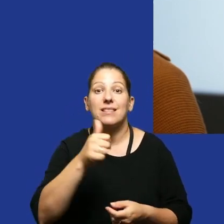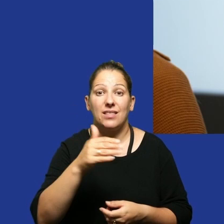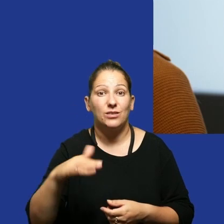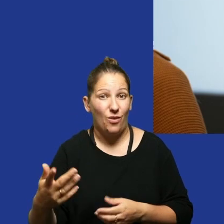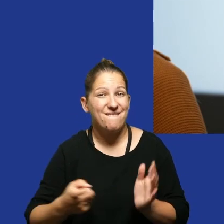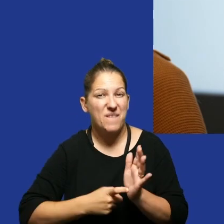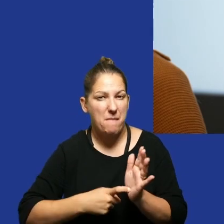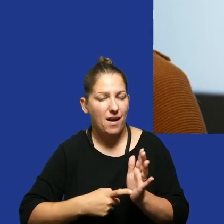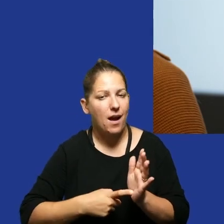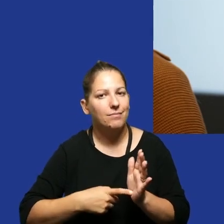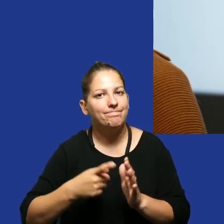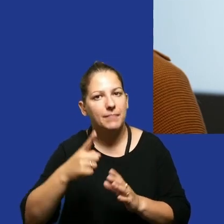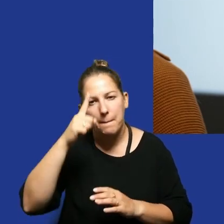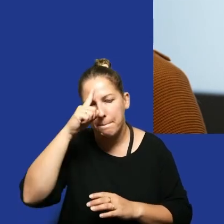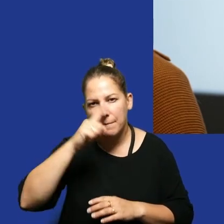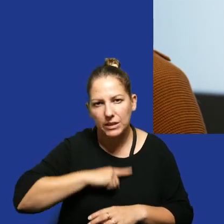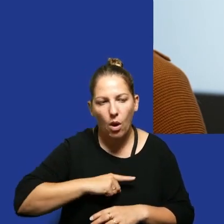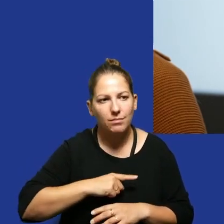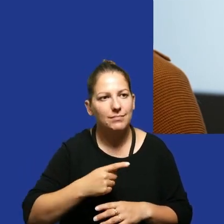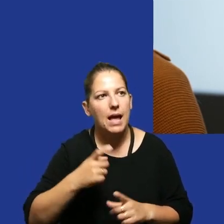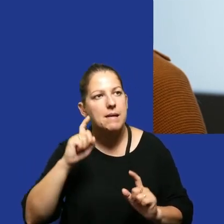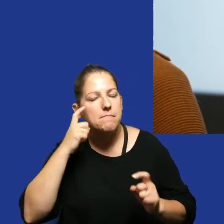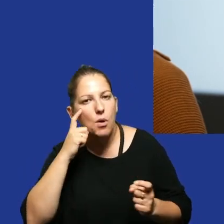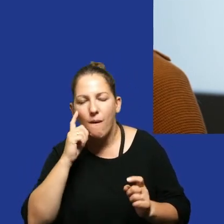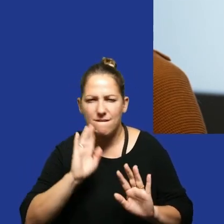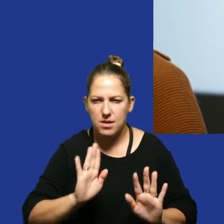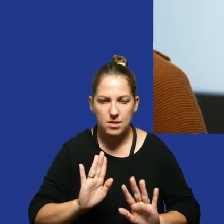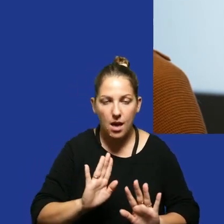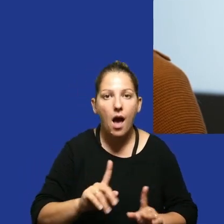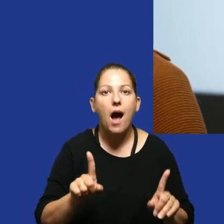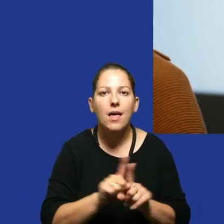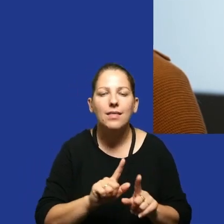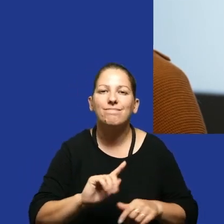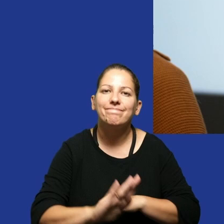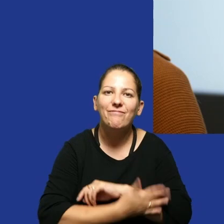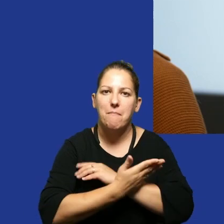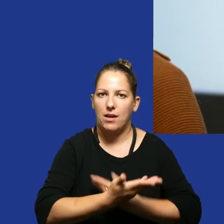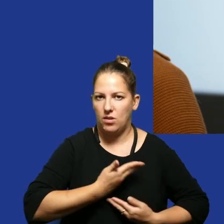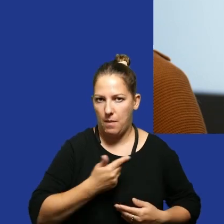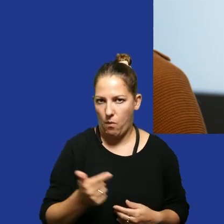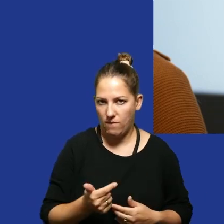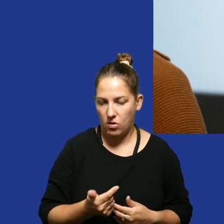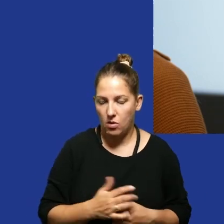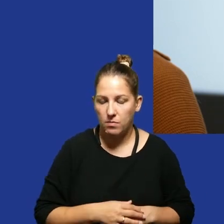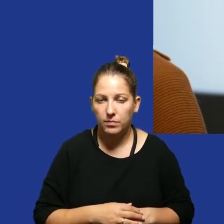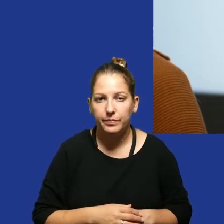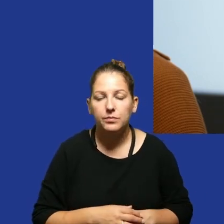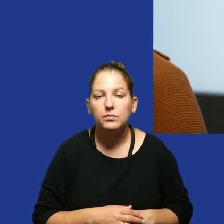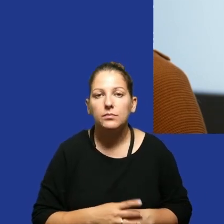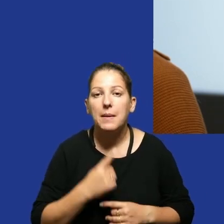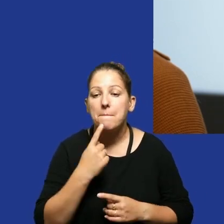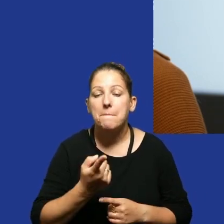specyficznej konstrukcji psychologicznej, żeby się tym nie przejmować, a z drugiej strony wymaga wsparcia. I powiem Wam tylko tyle,